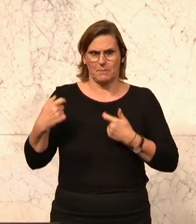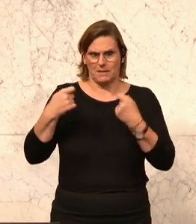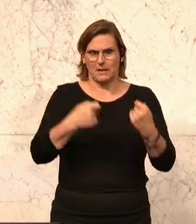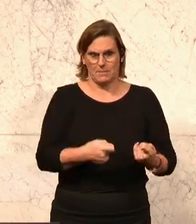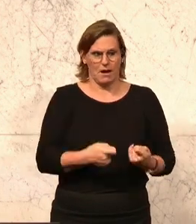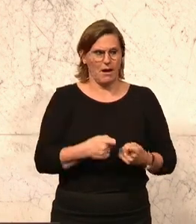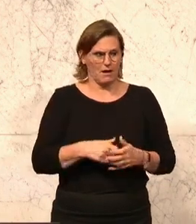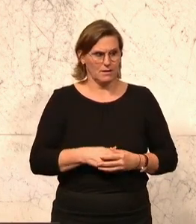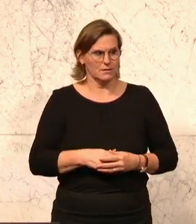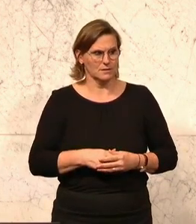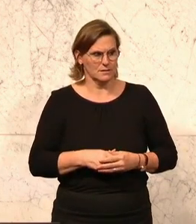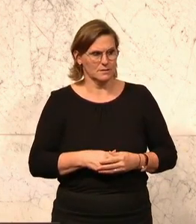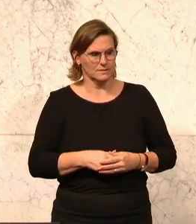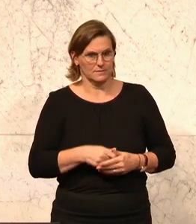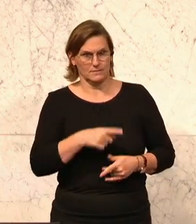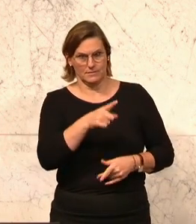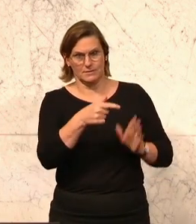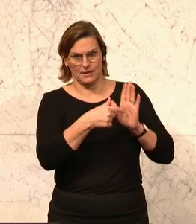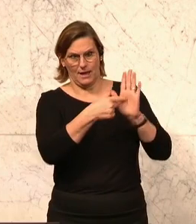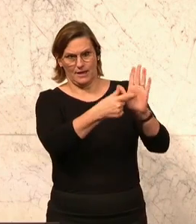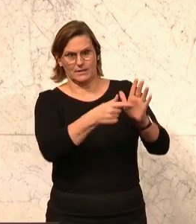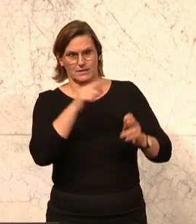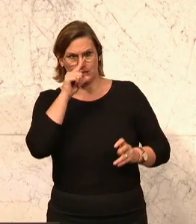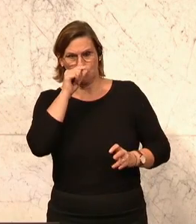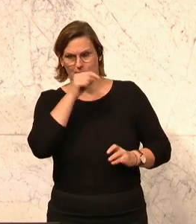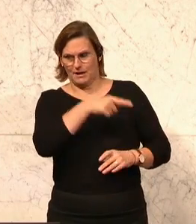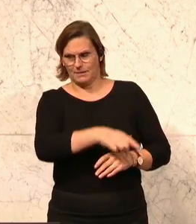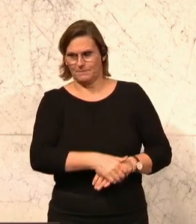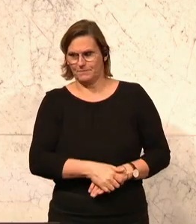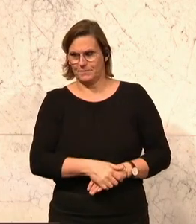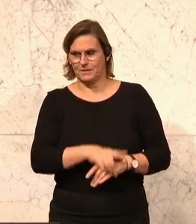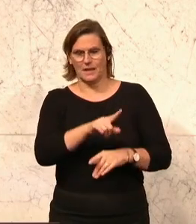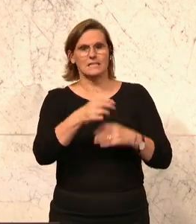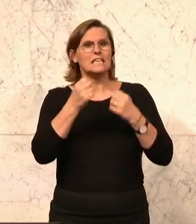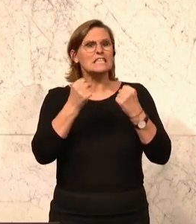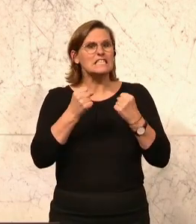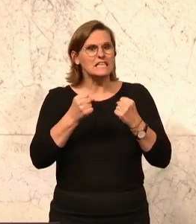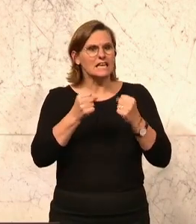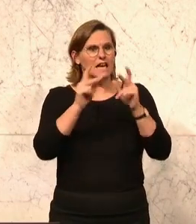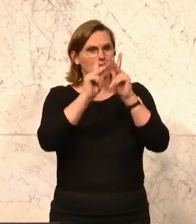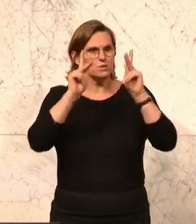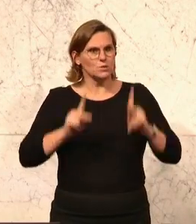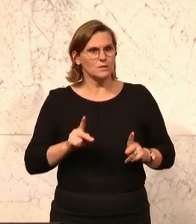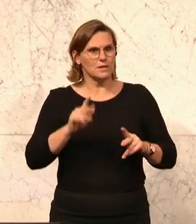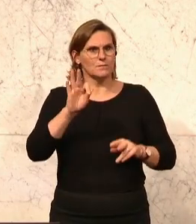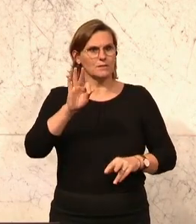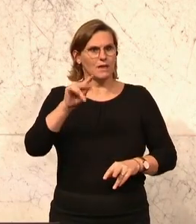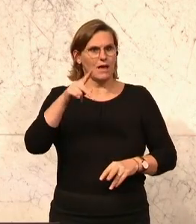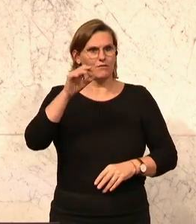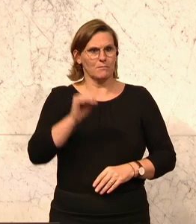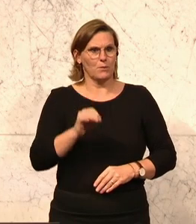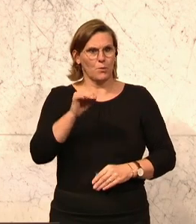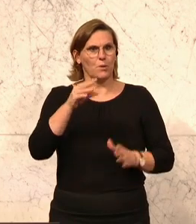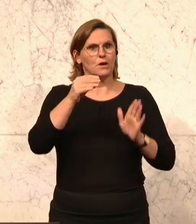Ich habe Ihnen mitgenommen. Ich habe es Ihnen mitgenommen. Das ist es, das Sicherheitskonzept der FPÖ. Da steht oben,